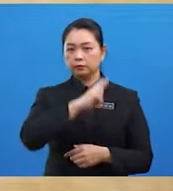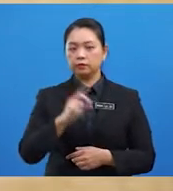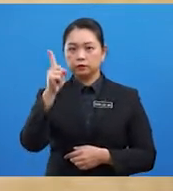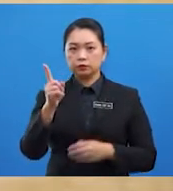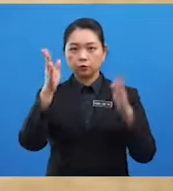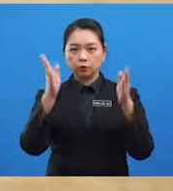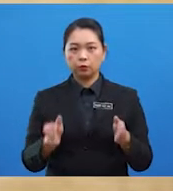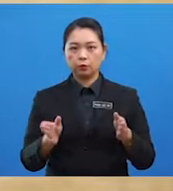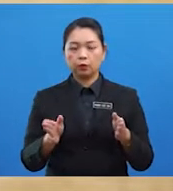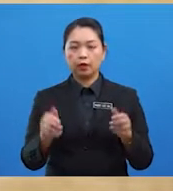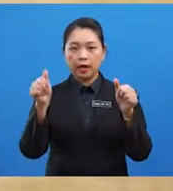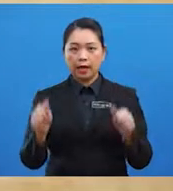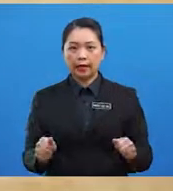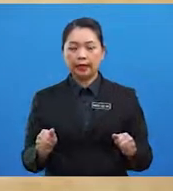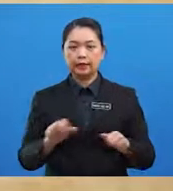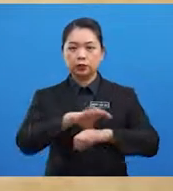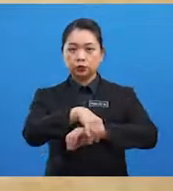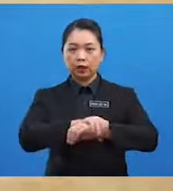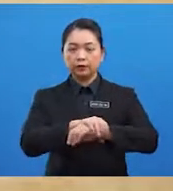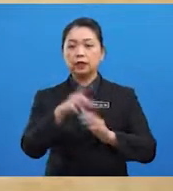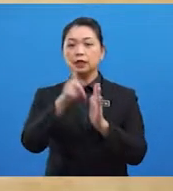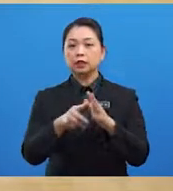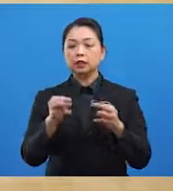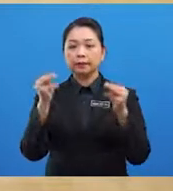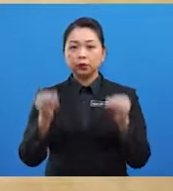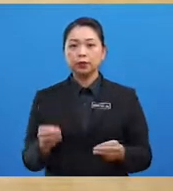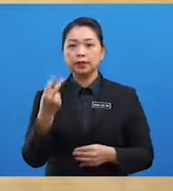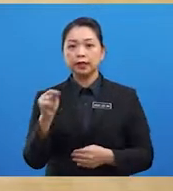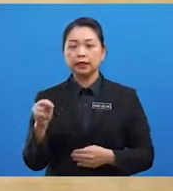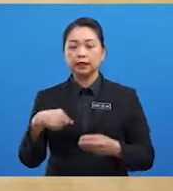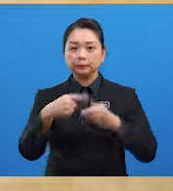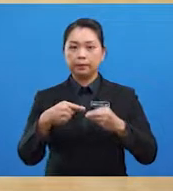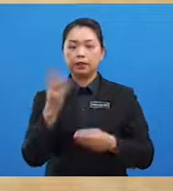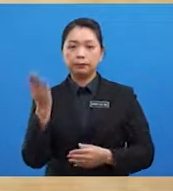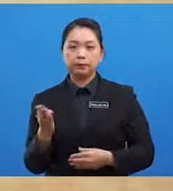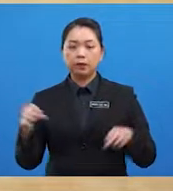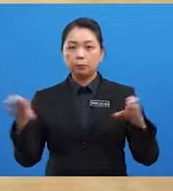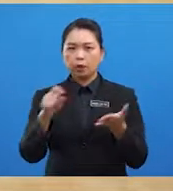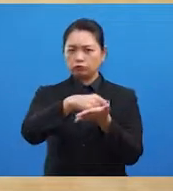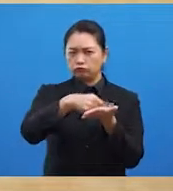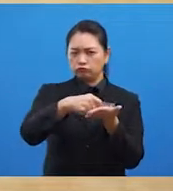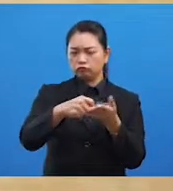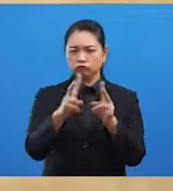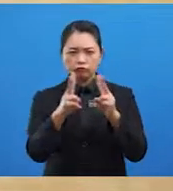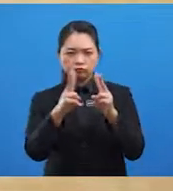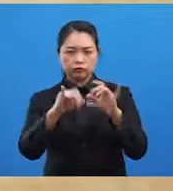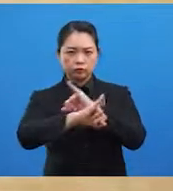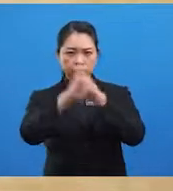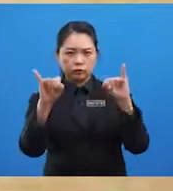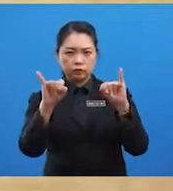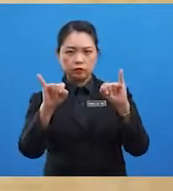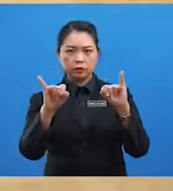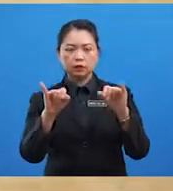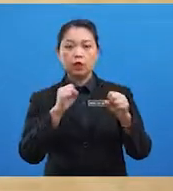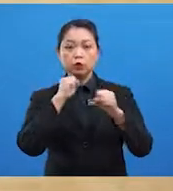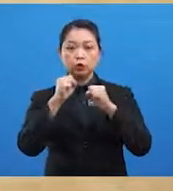ahli geografi kemanusiaan apabila beliau membuat catatan terperinci dari aspek sosio